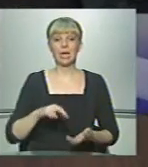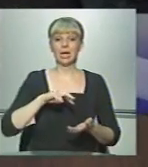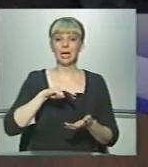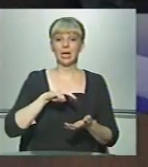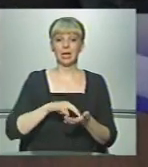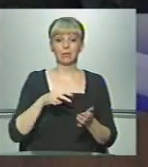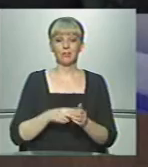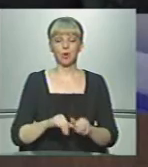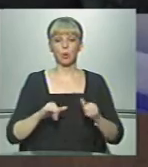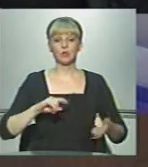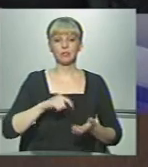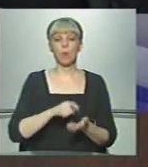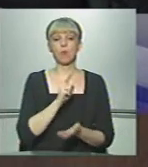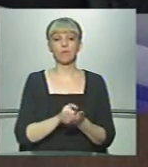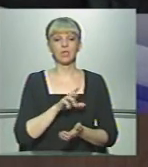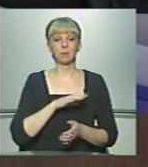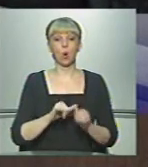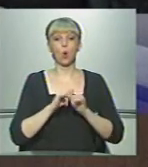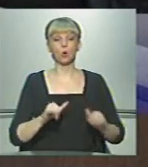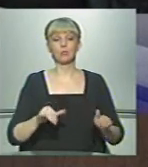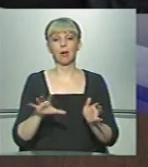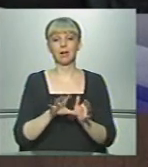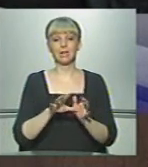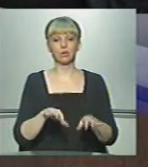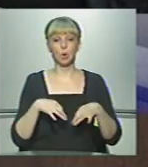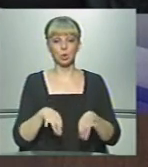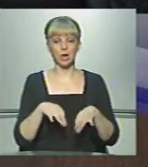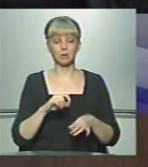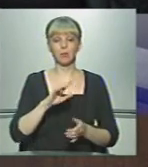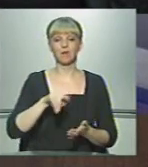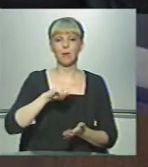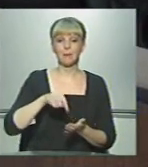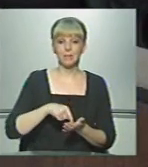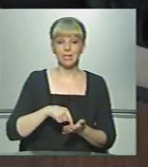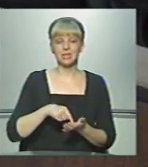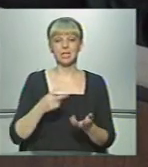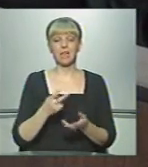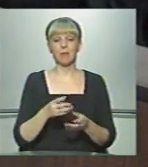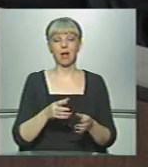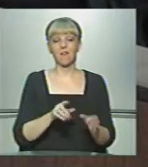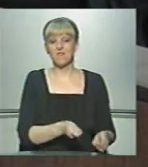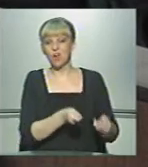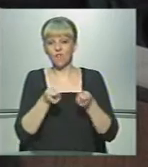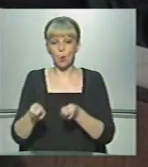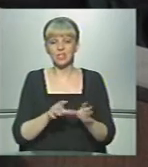розвитку міста повинна бути в розвитку електротранспорту. З міста треба вивозити